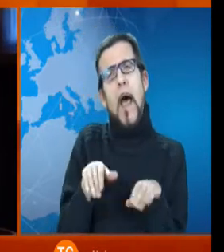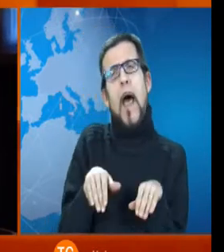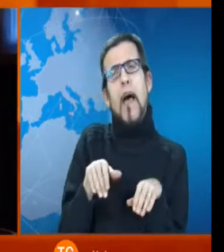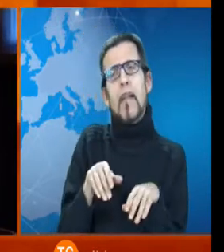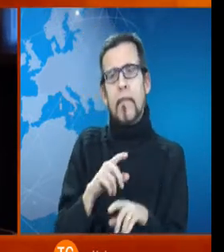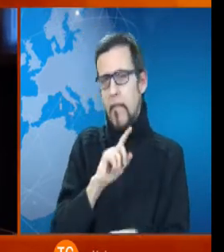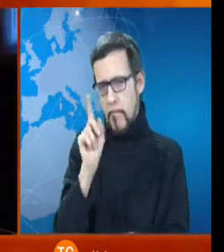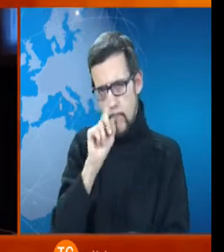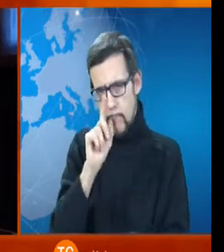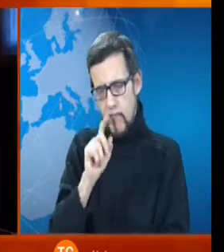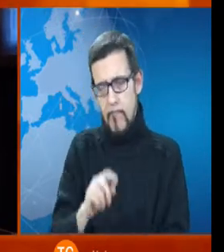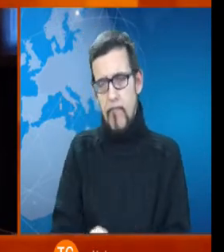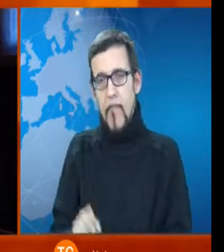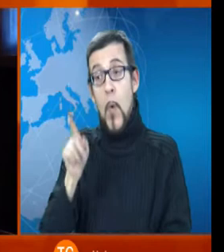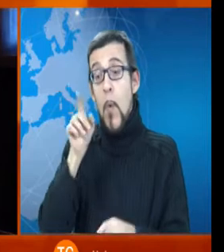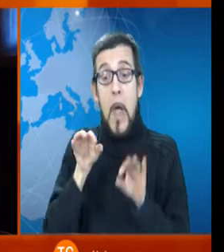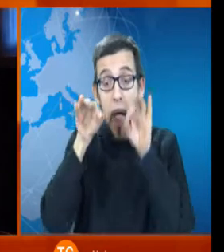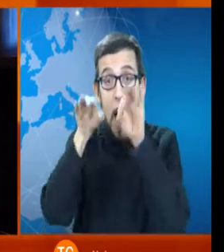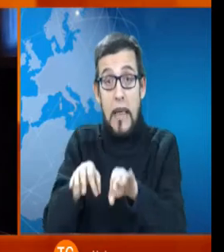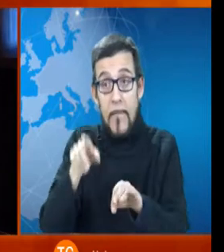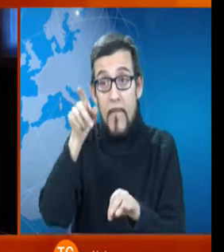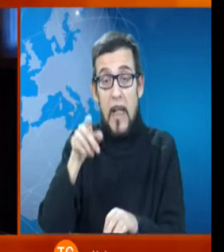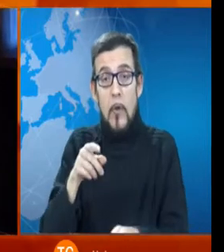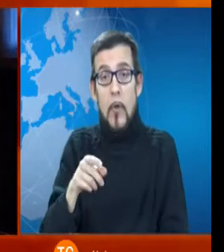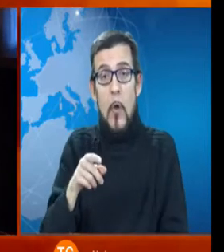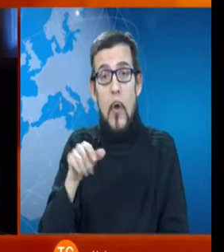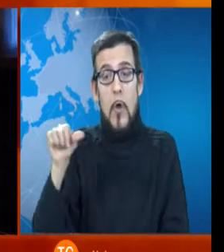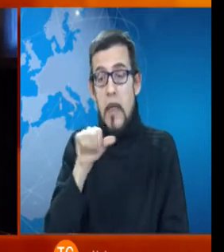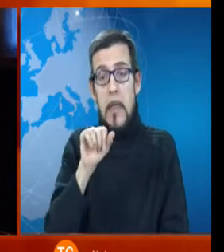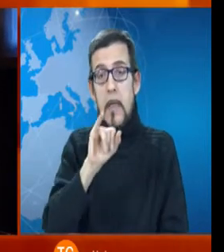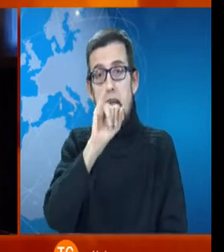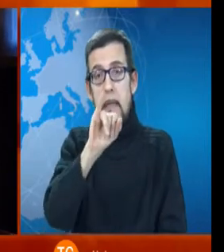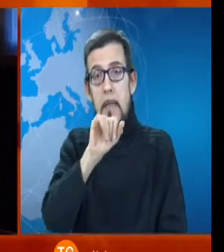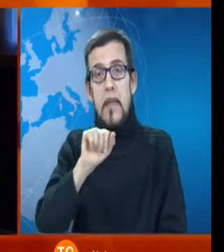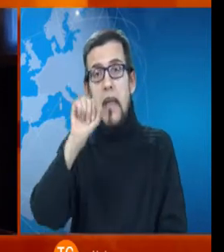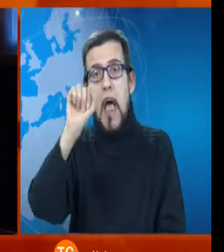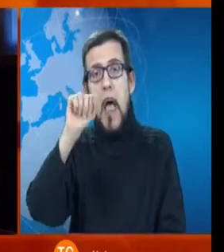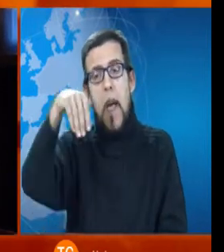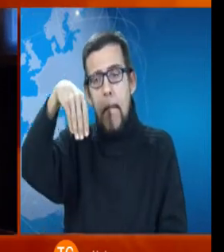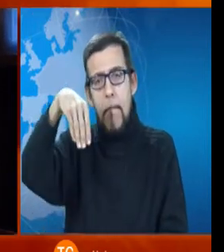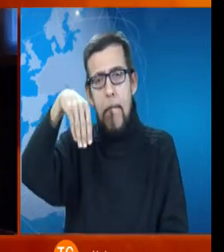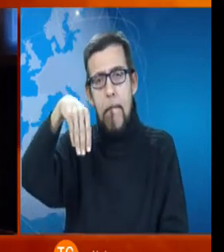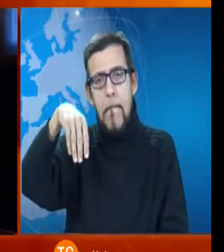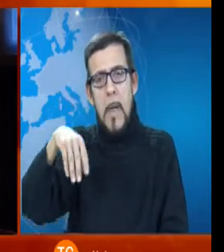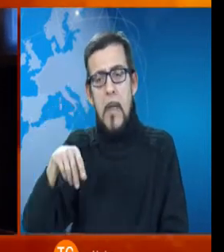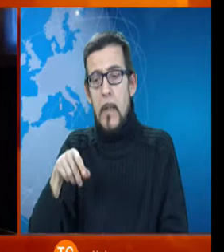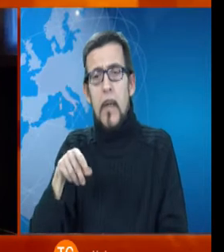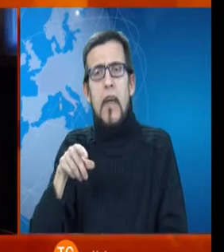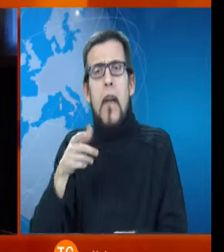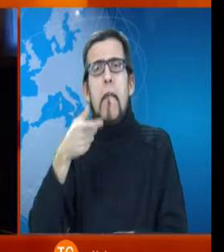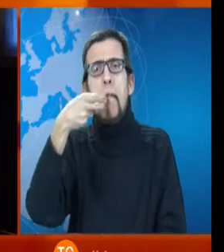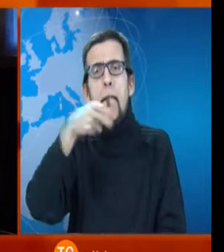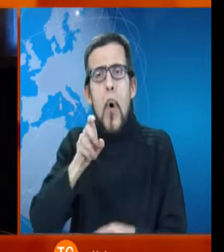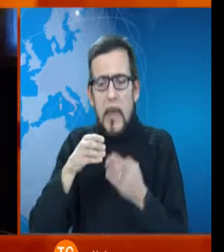in Thailandia lo fa a seguito di un naufragio lì Stefano Cardo troverà subito